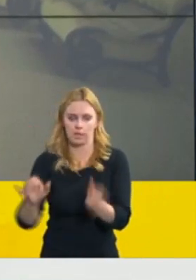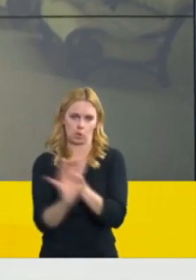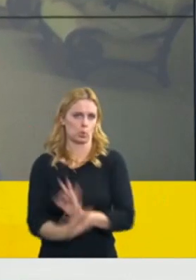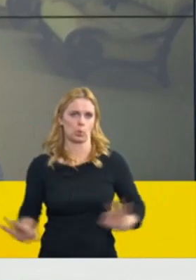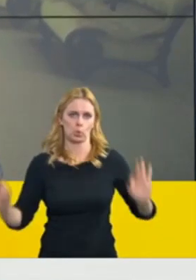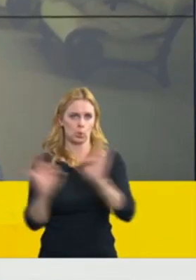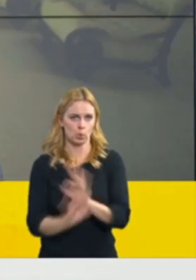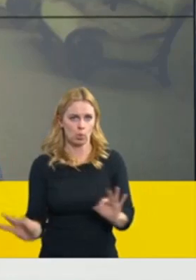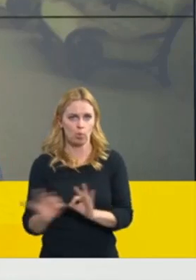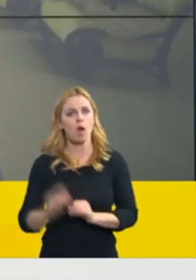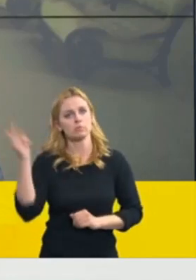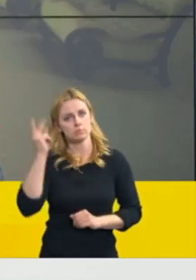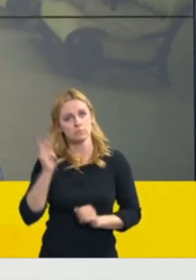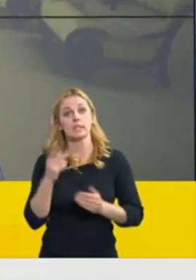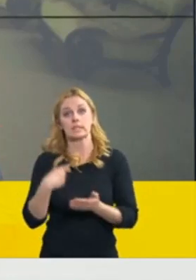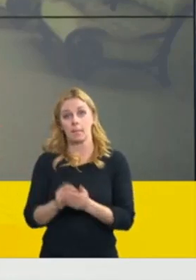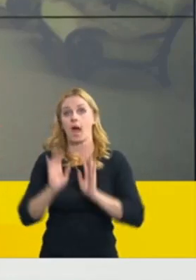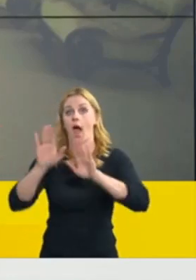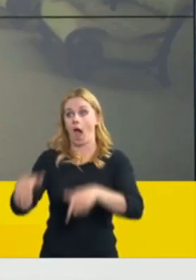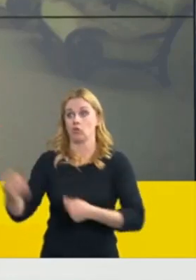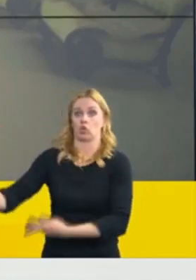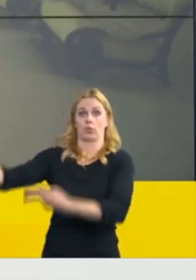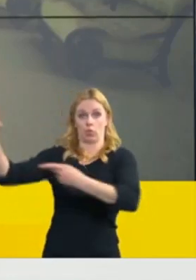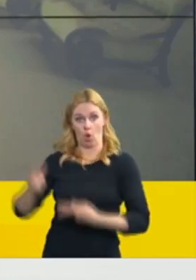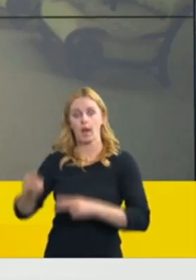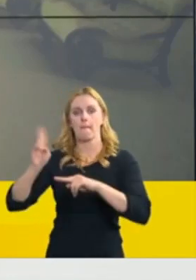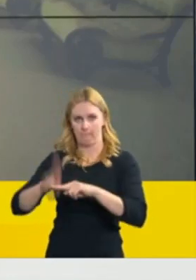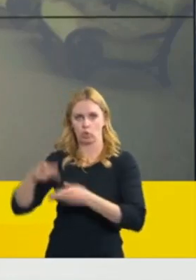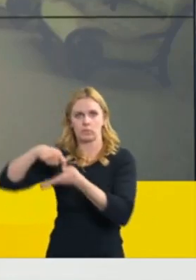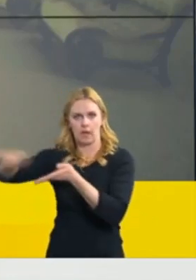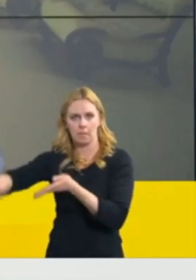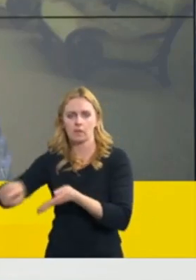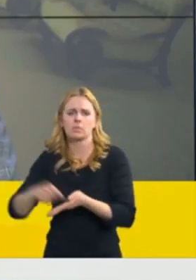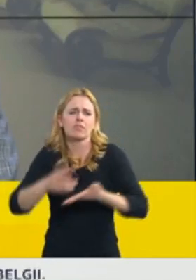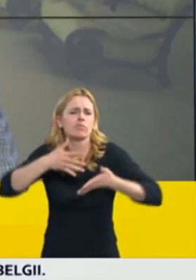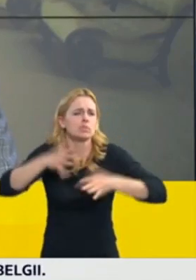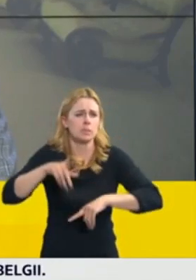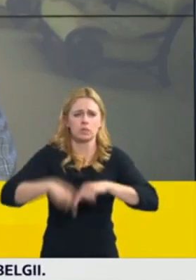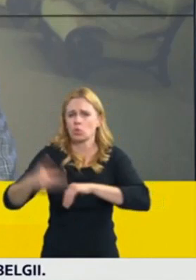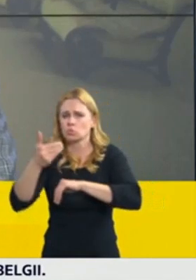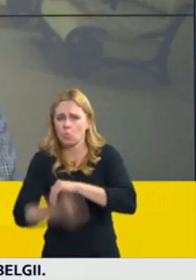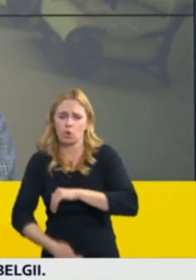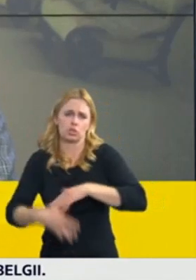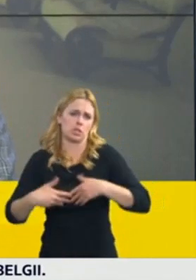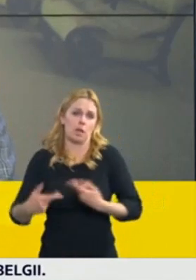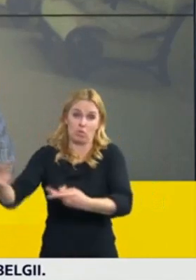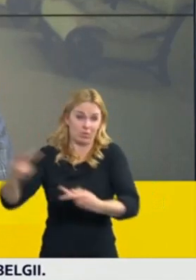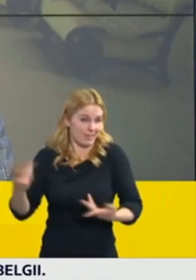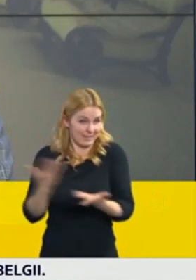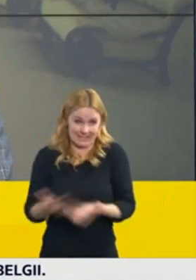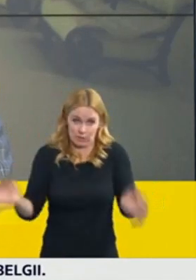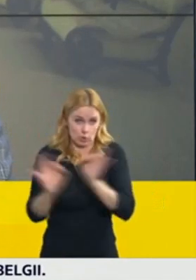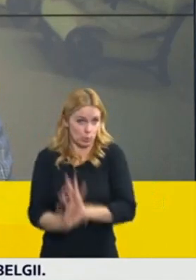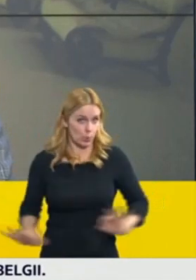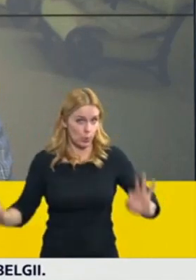dodání, to znamená v případě, že by ta dodávka nepřišla nebo že by byla spožděna, tak nejen to, že tam jsou